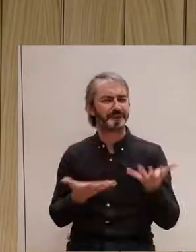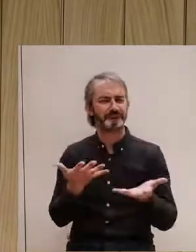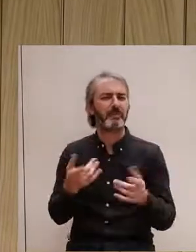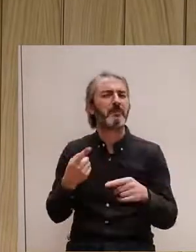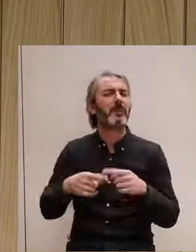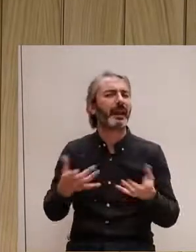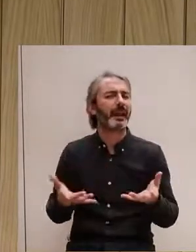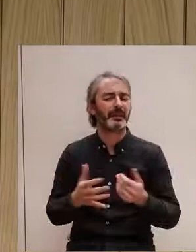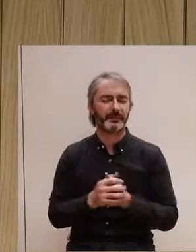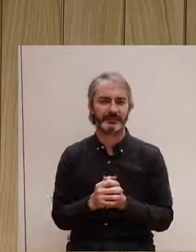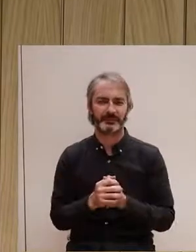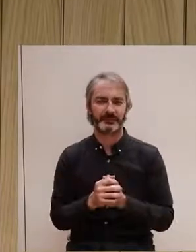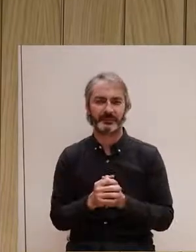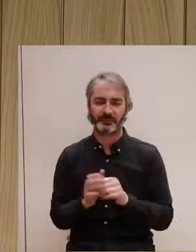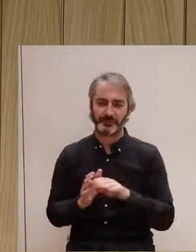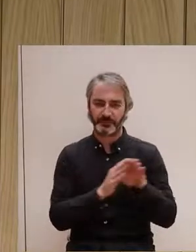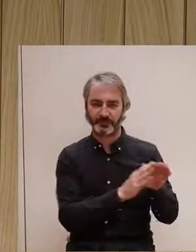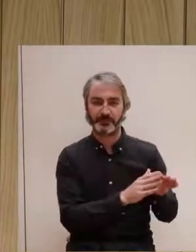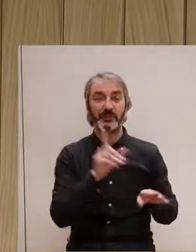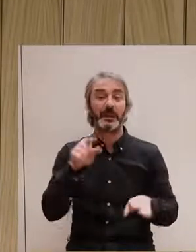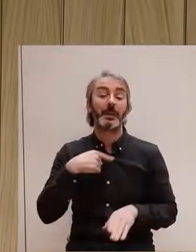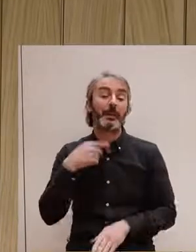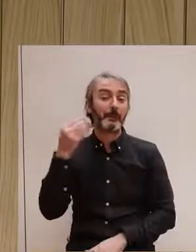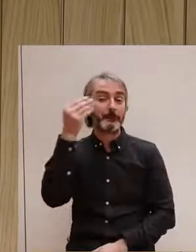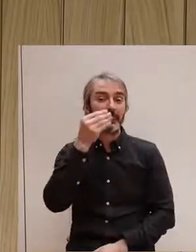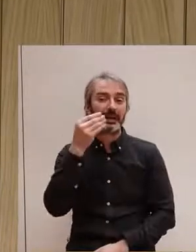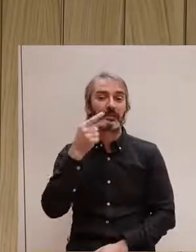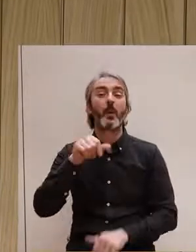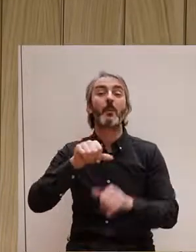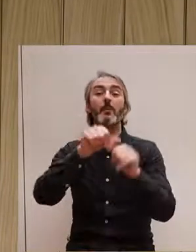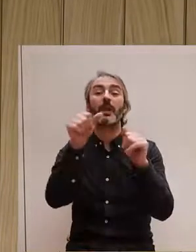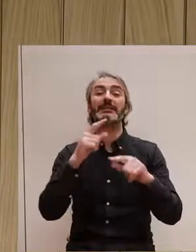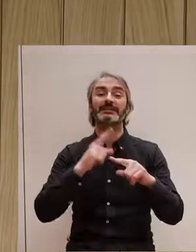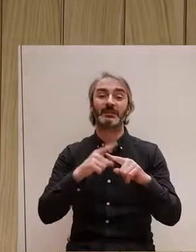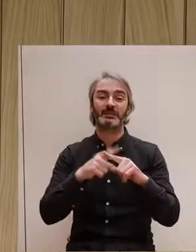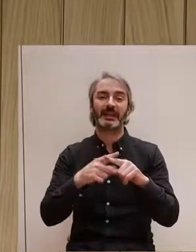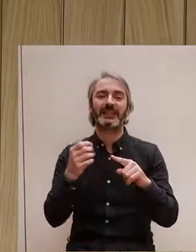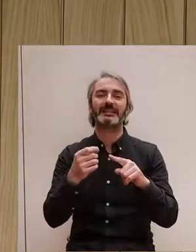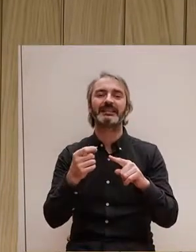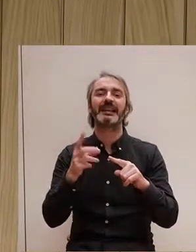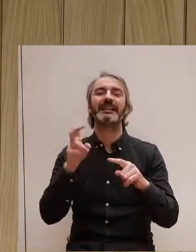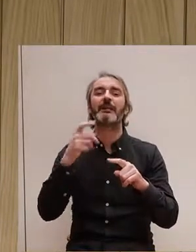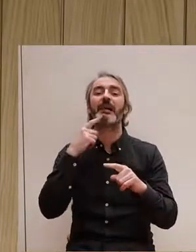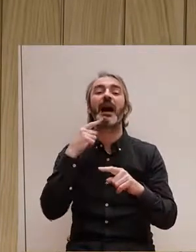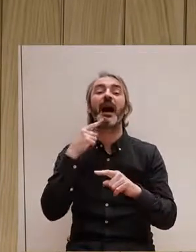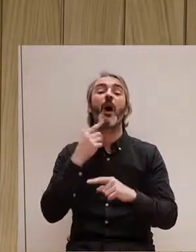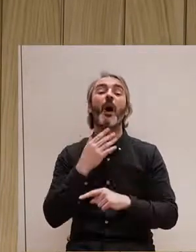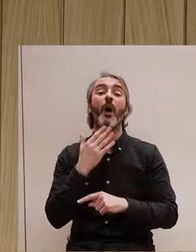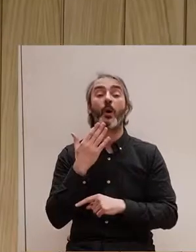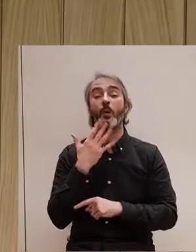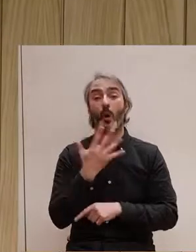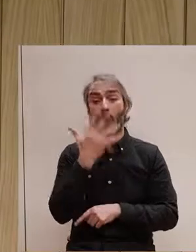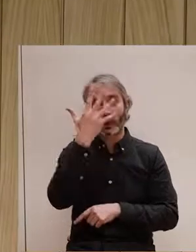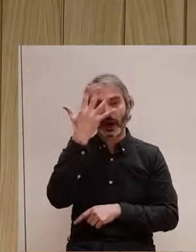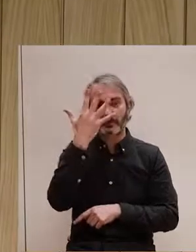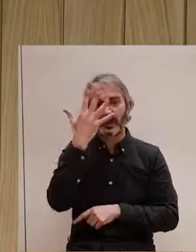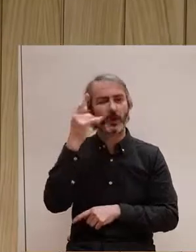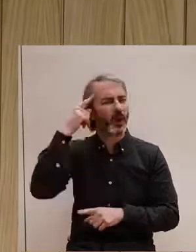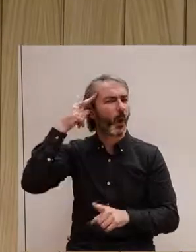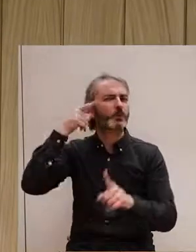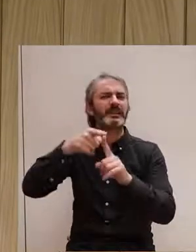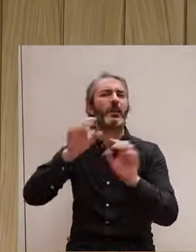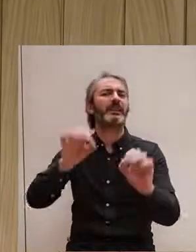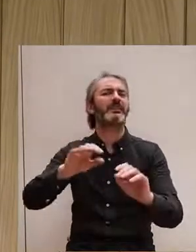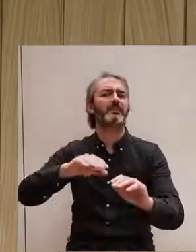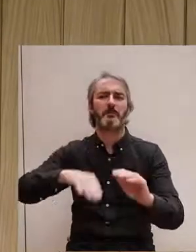altra banda, també creiem que el model de sexualitat defineix el tema de l'orgasme com a únic fi en les relacions sexuals, no?